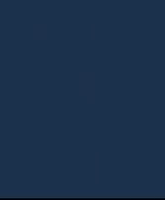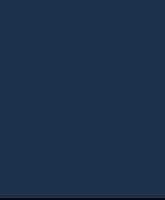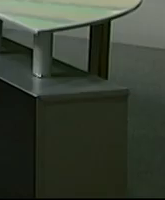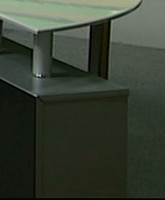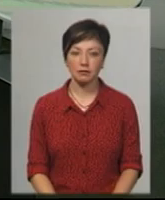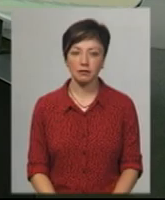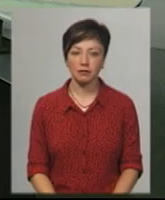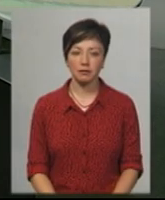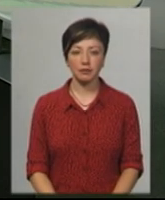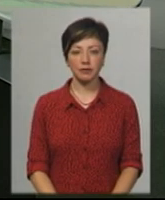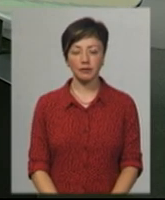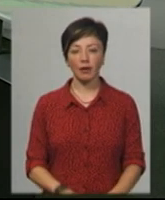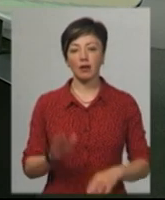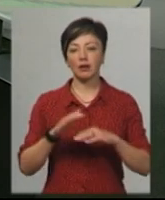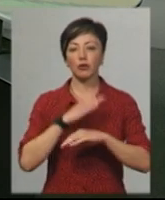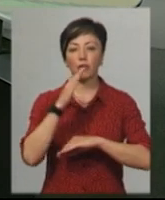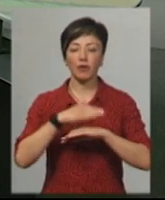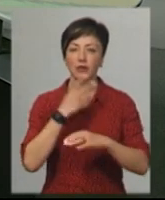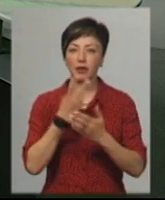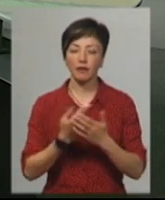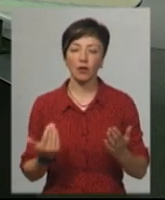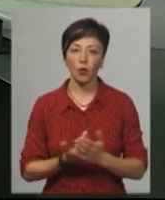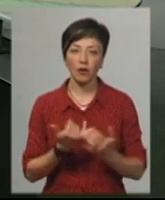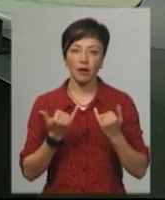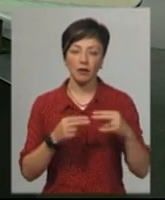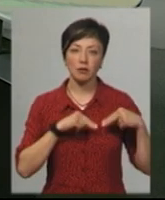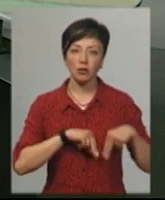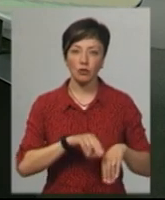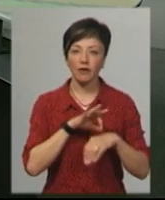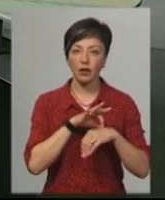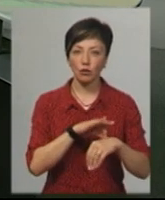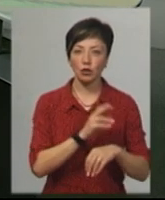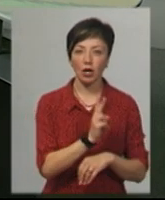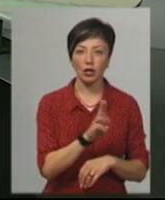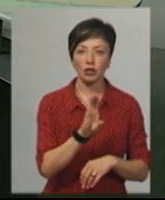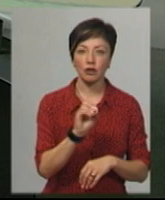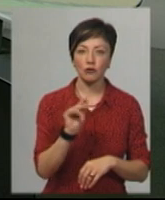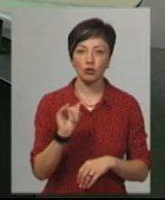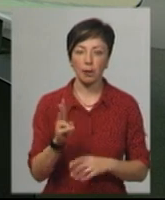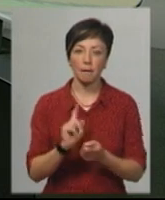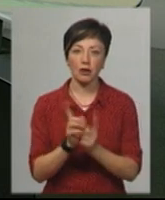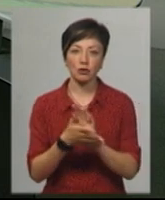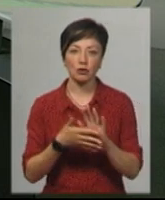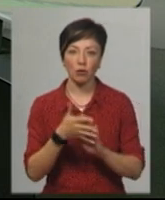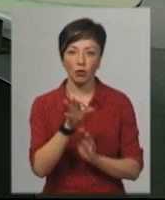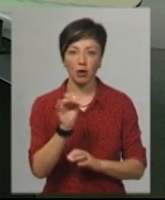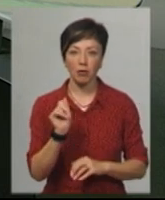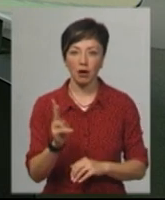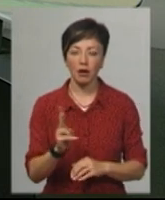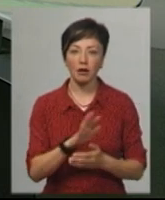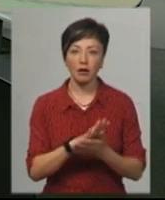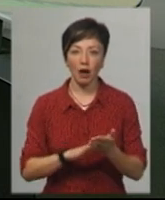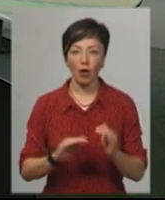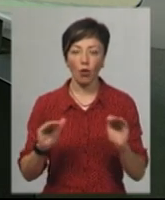Музика Доброго вечора, ви дивитесь новини. У студії для вас працює ведуча Катерина Шевчук, на жесту мову перекладає Ольга Рибак.